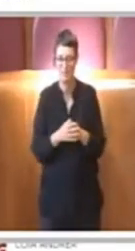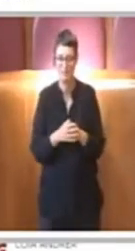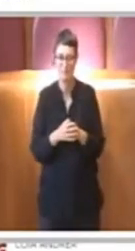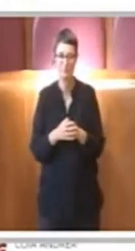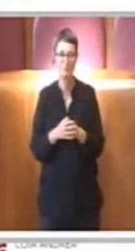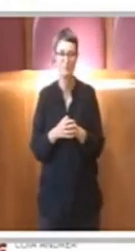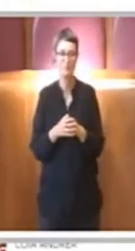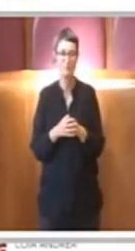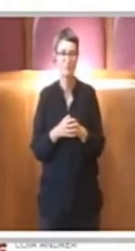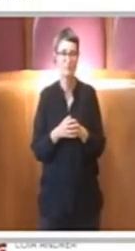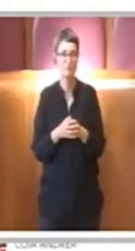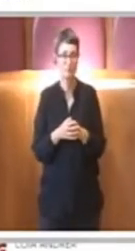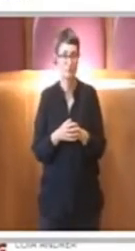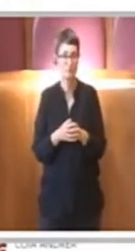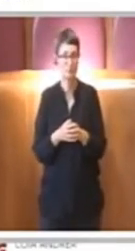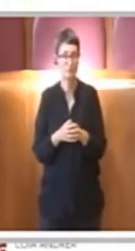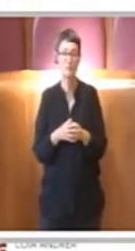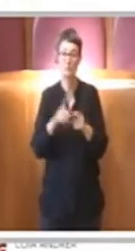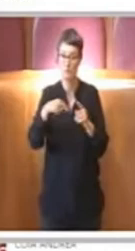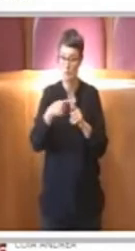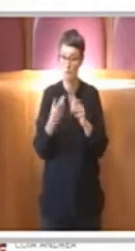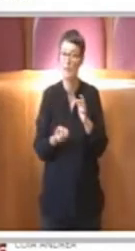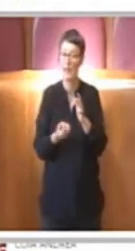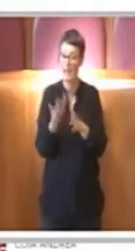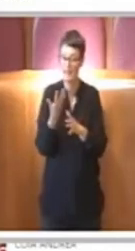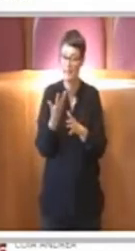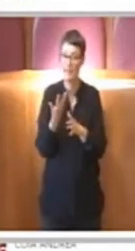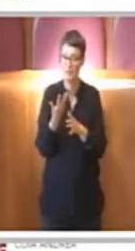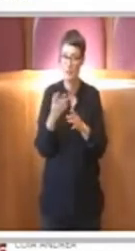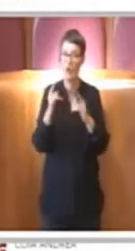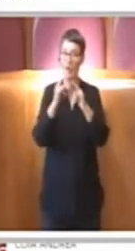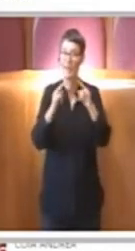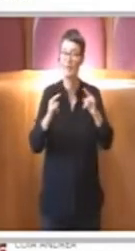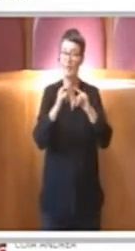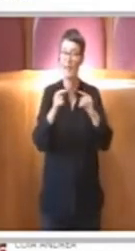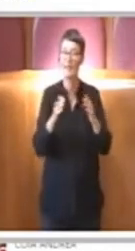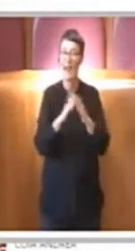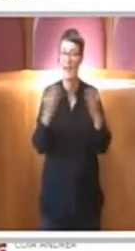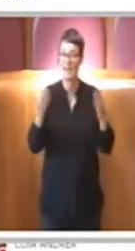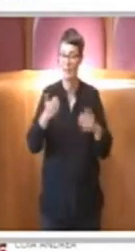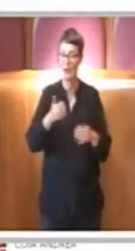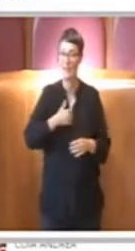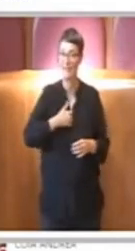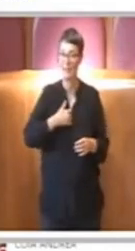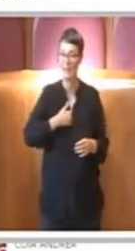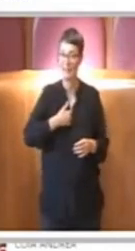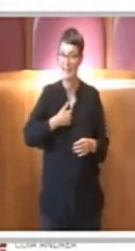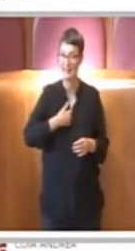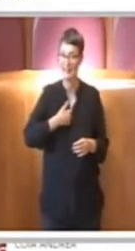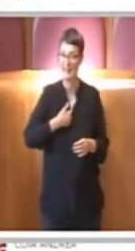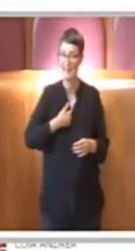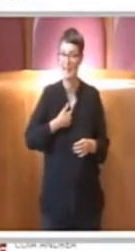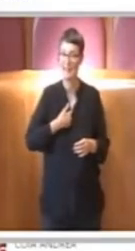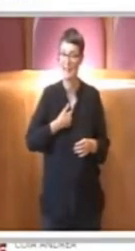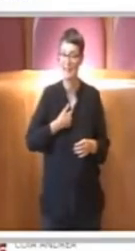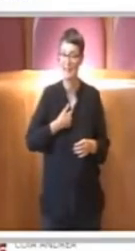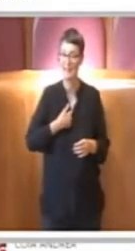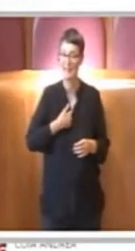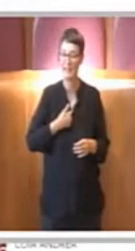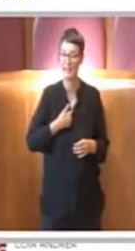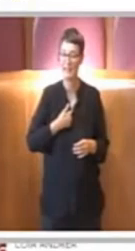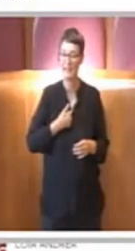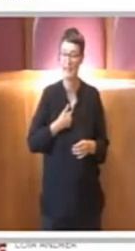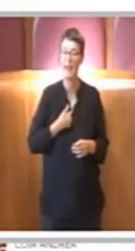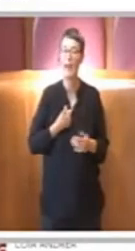e tra gli impegni abbiamo pensato di dare sostegno